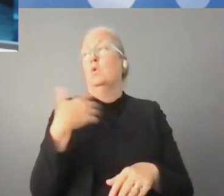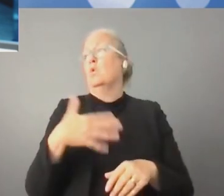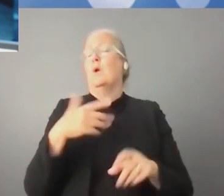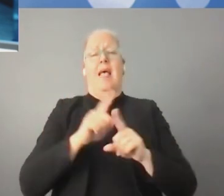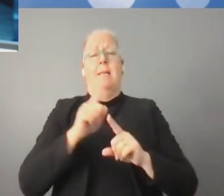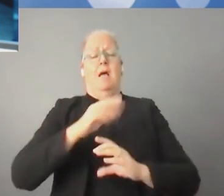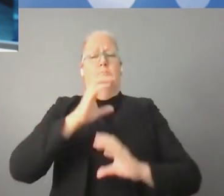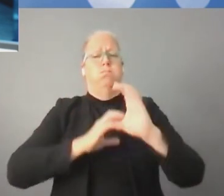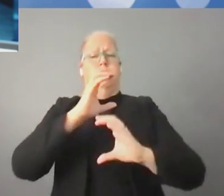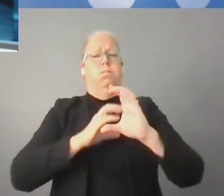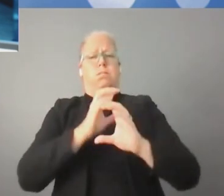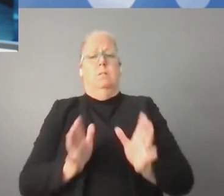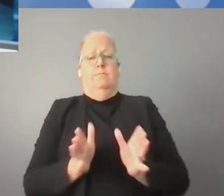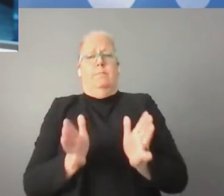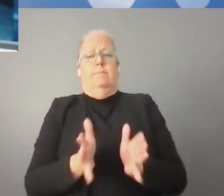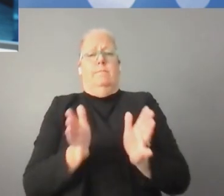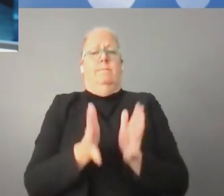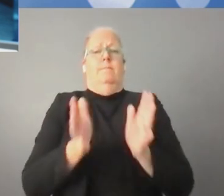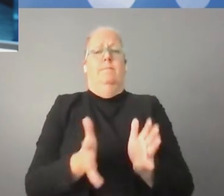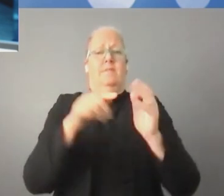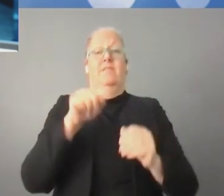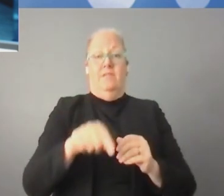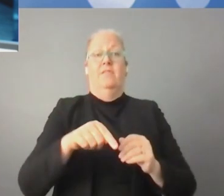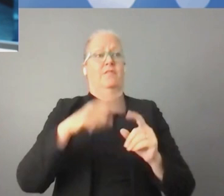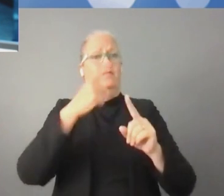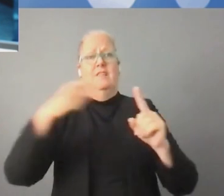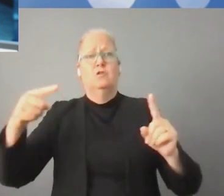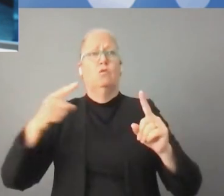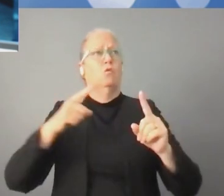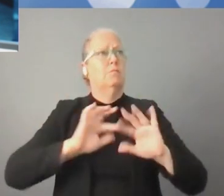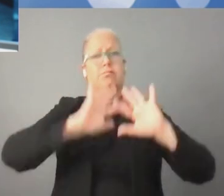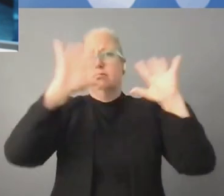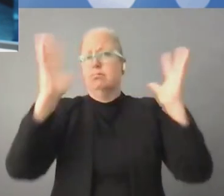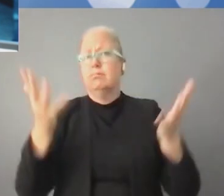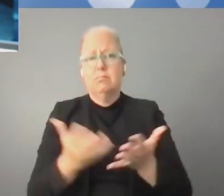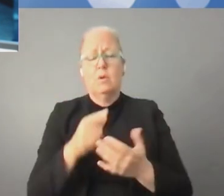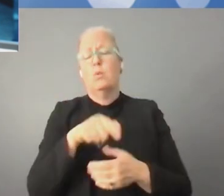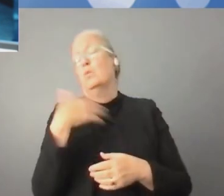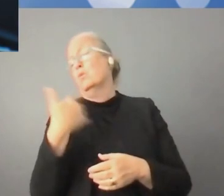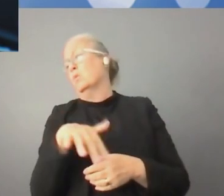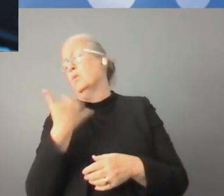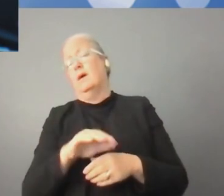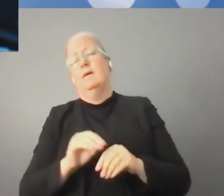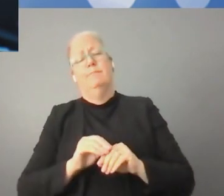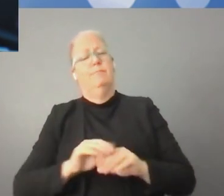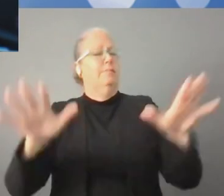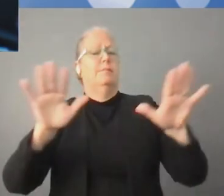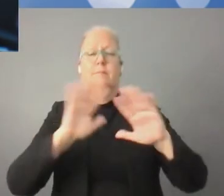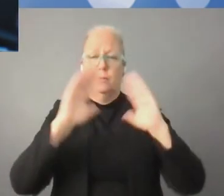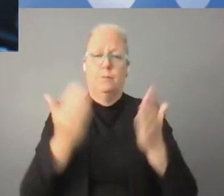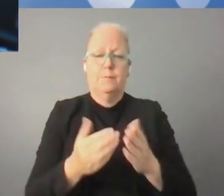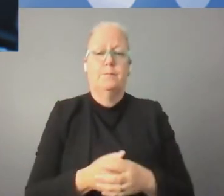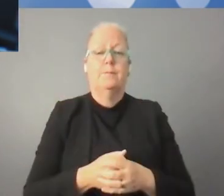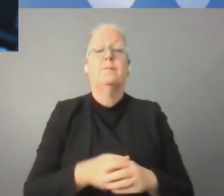سلبياتها تحفز أيضا على تنمية التقنيات